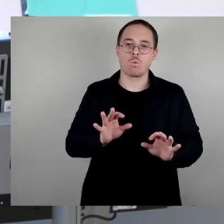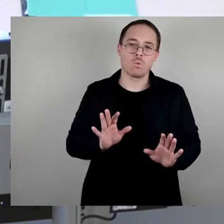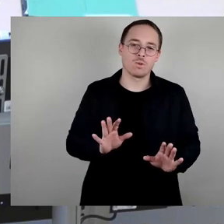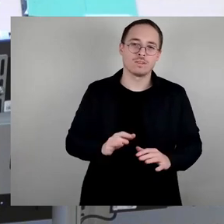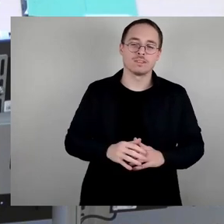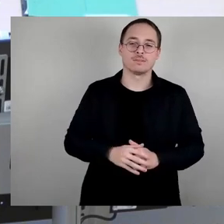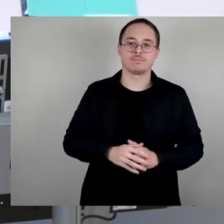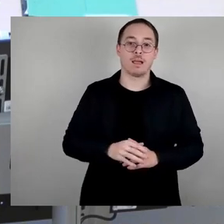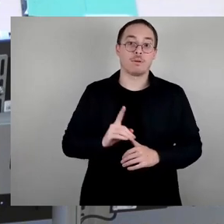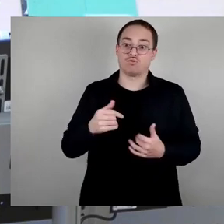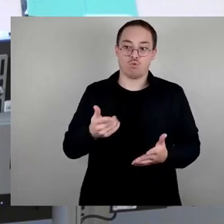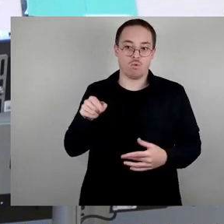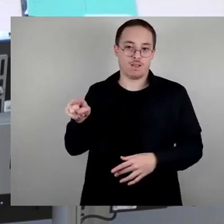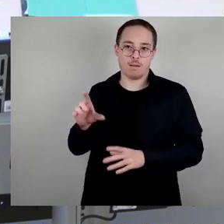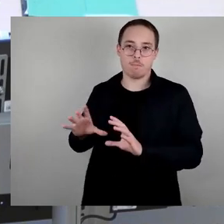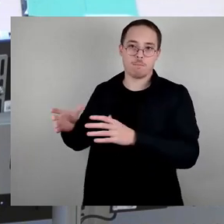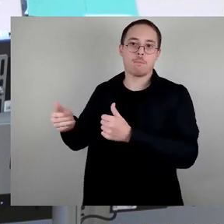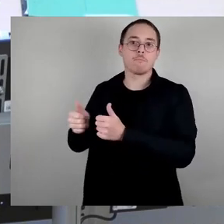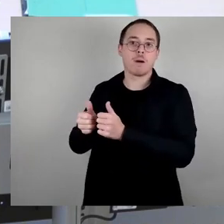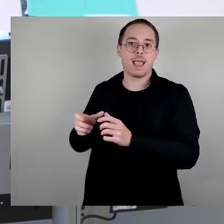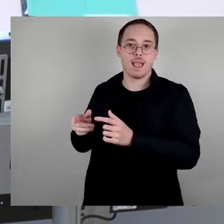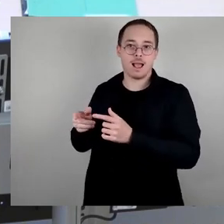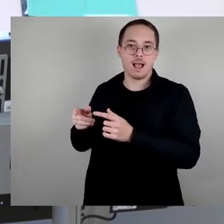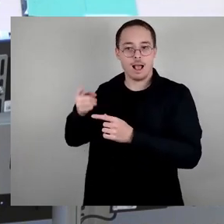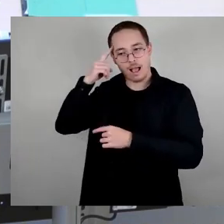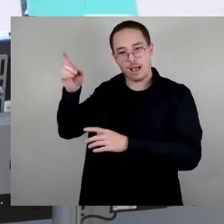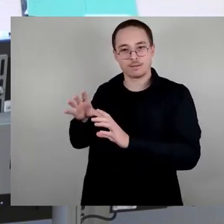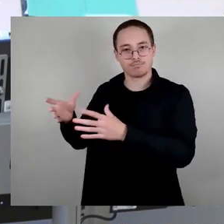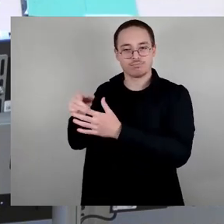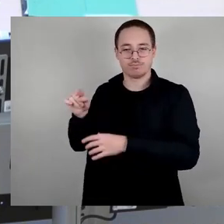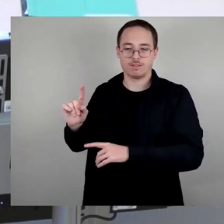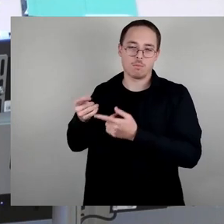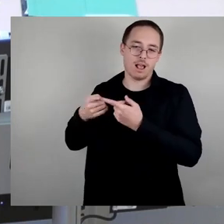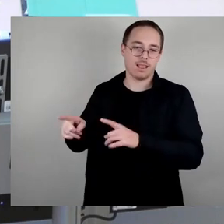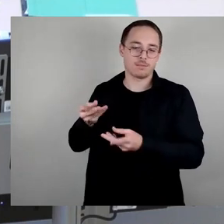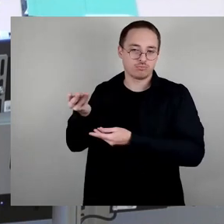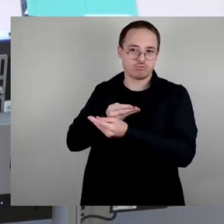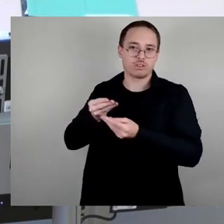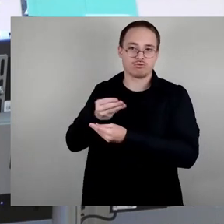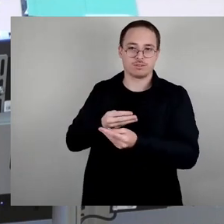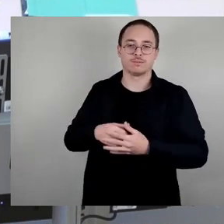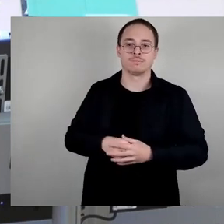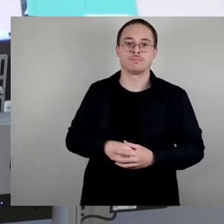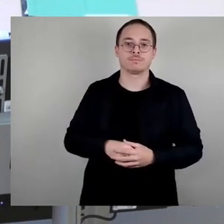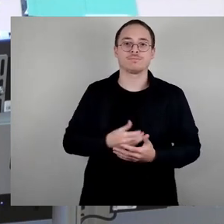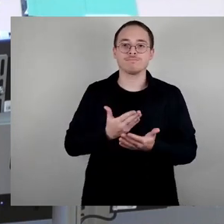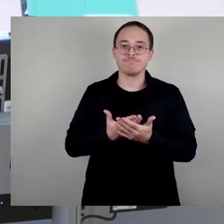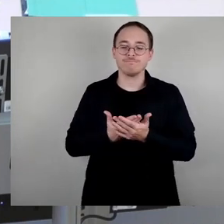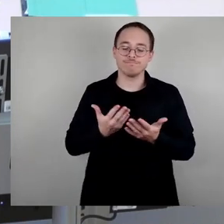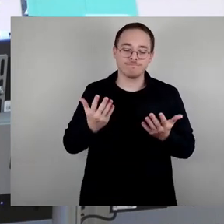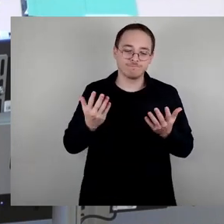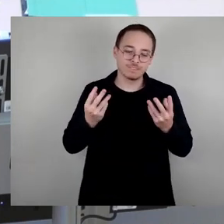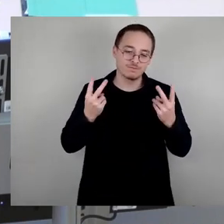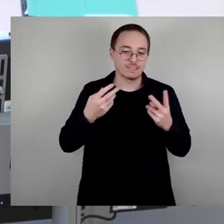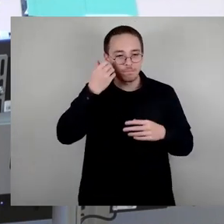sensibilisieren. Ich warne zuletzt vor dem Wettbewerb, wer die größte Hektik an den Tag legt und am dollsten gedenken kann. Das wird der